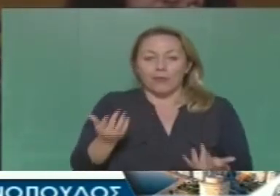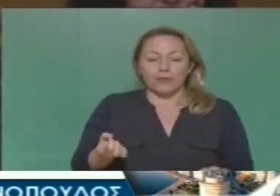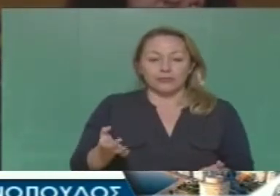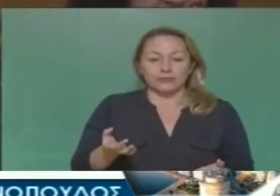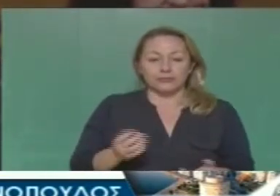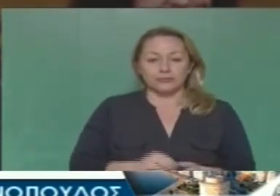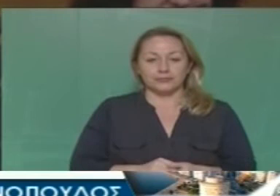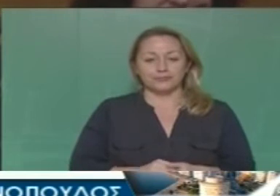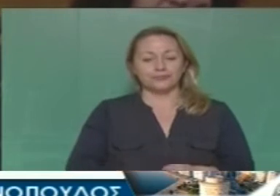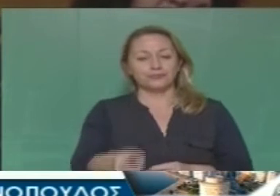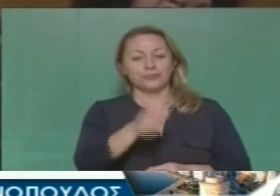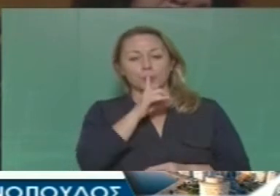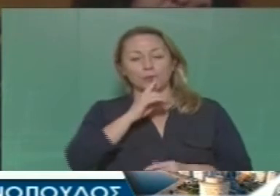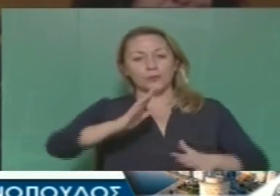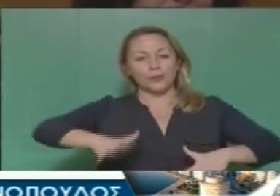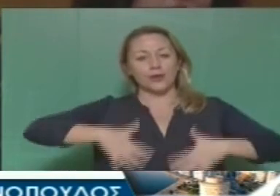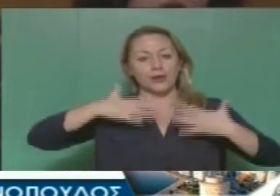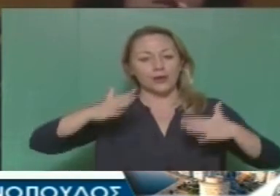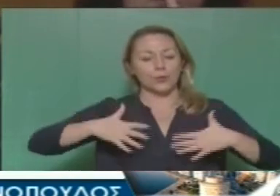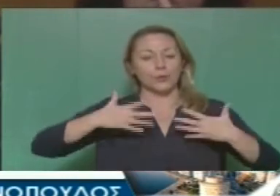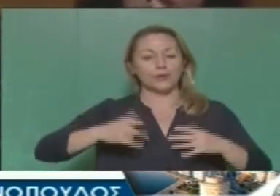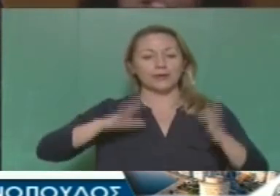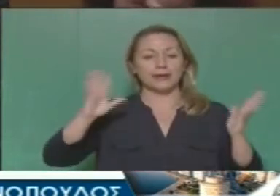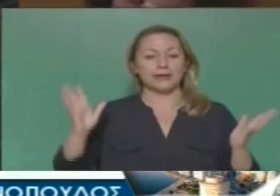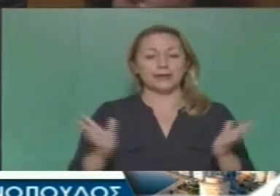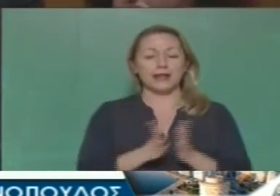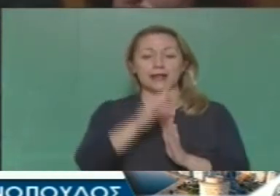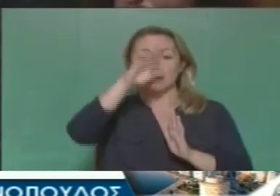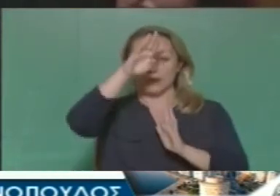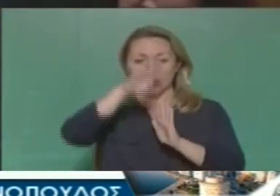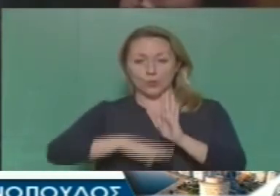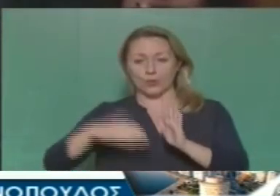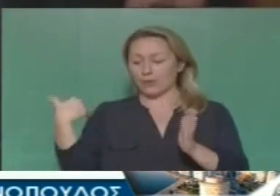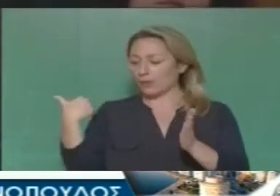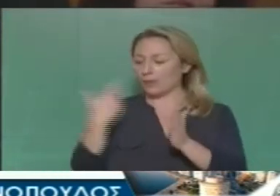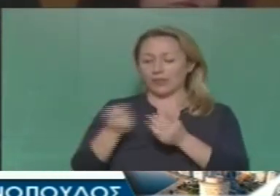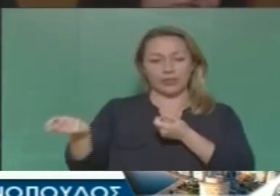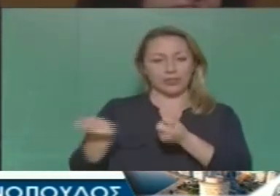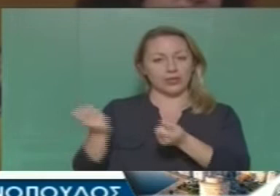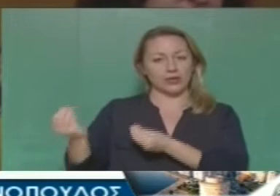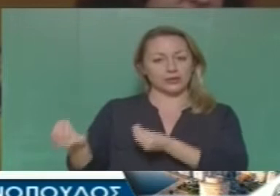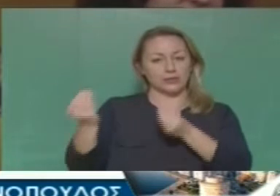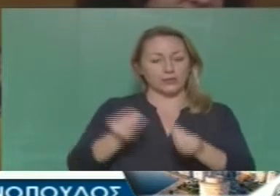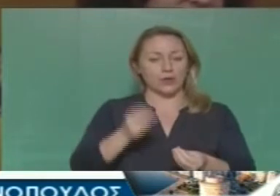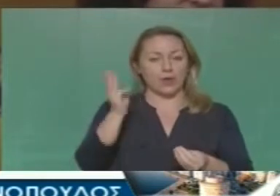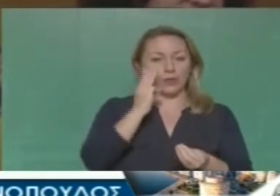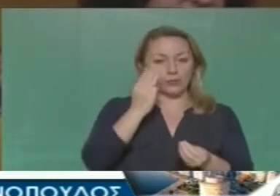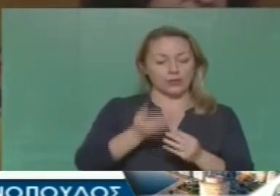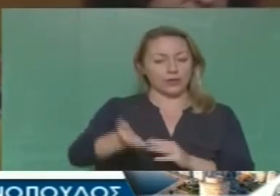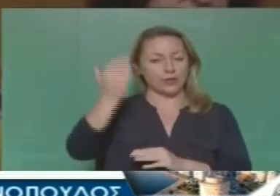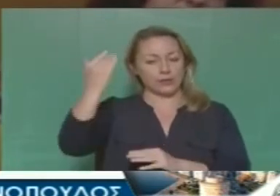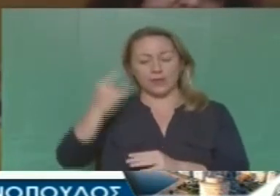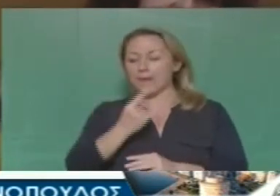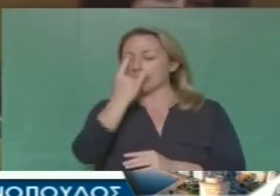Το ίδιο ευτυχισμένος θα αισθανόταν και με τα τεχνικά προγράμματα που πέρασαν και με την προηγούμενη διοίκηση του Πουτάρη και με την προηγούμενη διοίκηση του